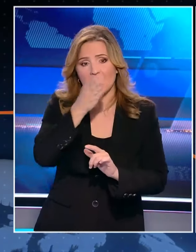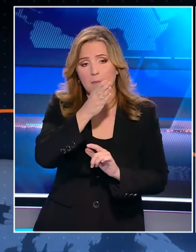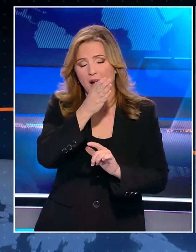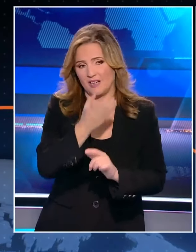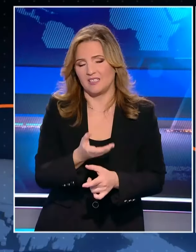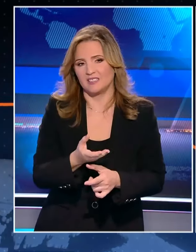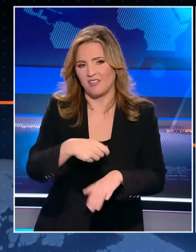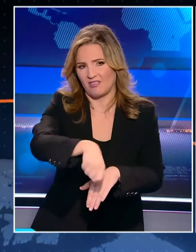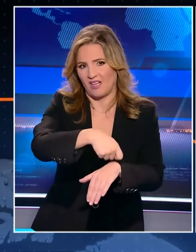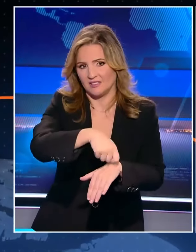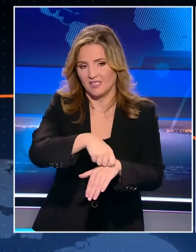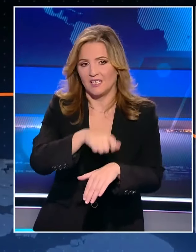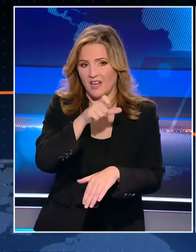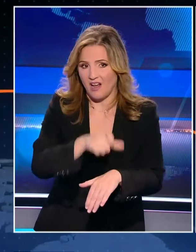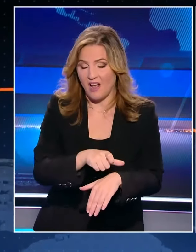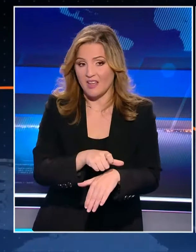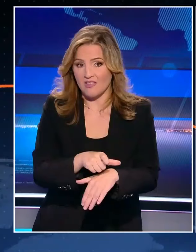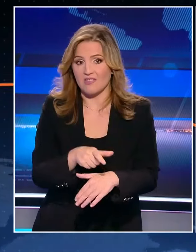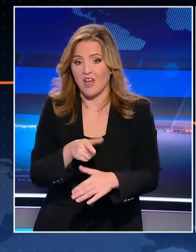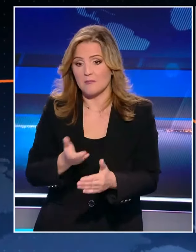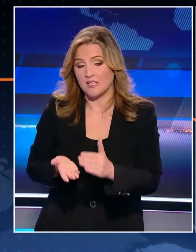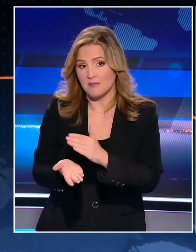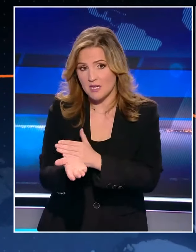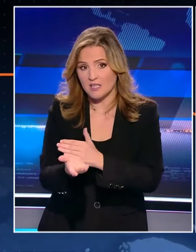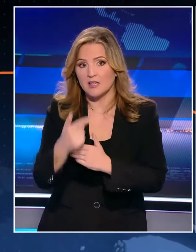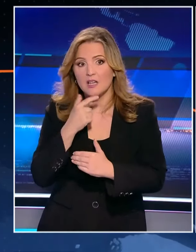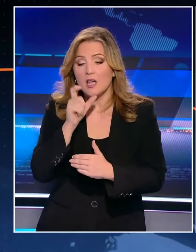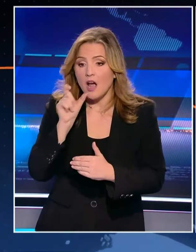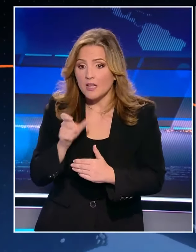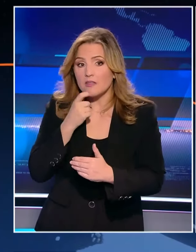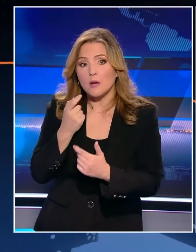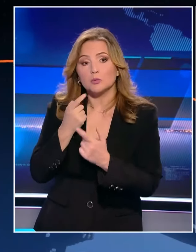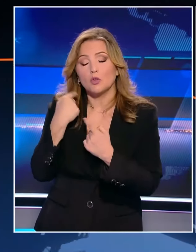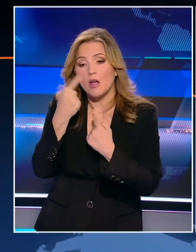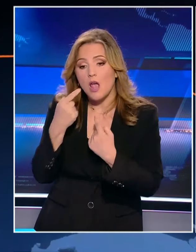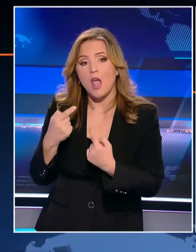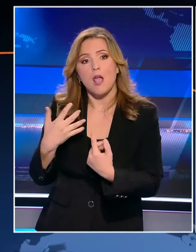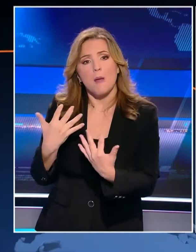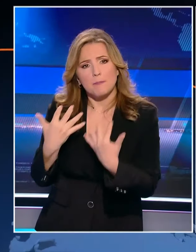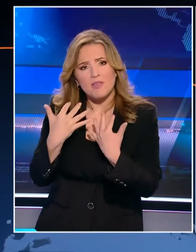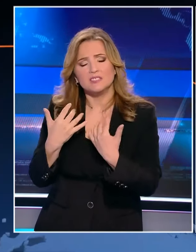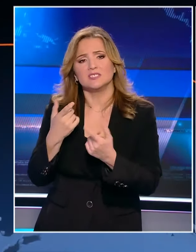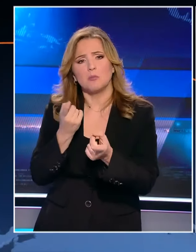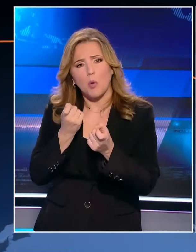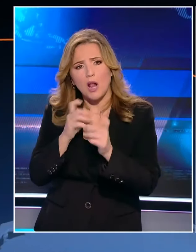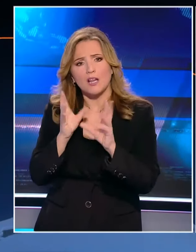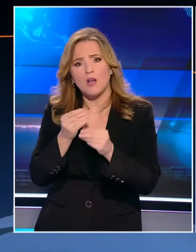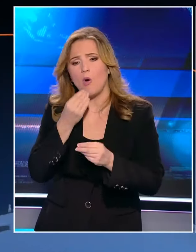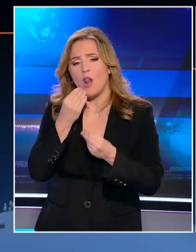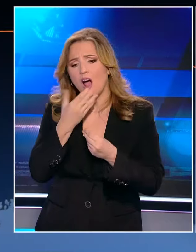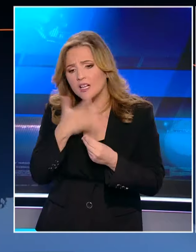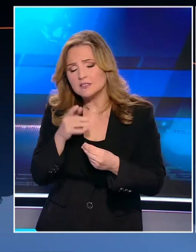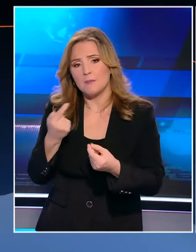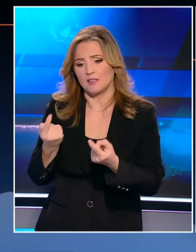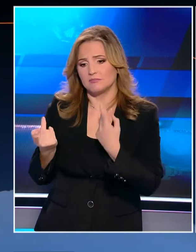Ευελπίδων ως ένα αγόμενοι υπογραμίζω για τις απρόκλητες δημόσιες συκοφαντικές προσωπικές επιθέσεις της εναντίον μου. Αυτό που θα πρέπει να την